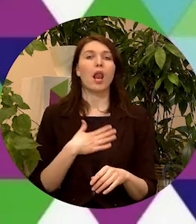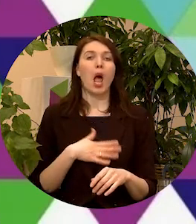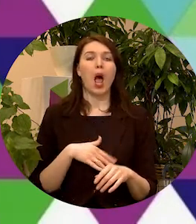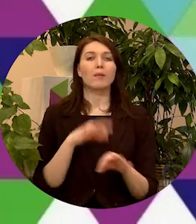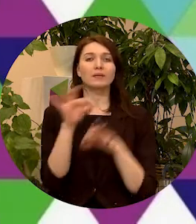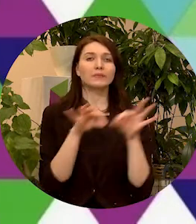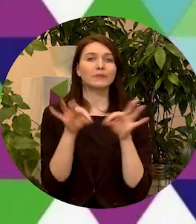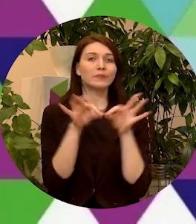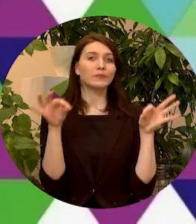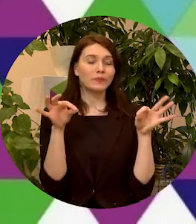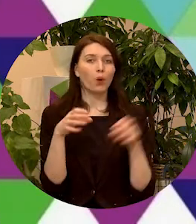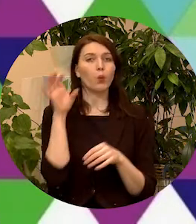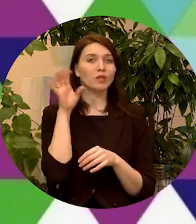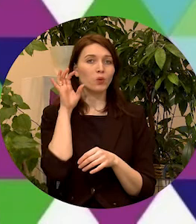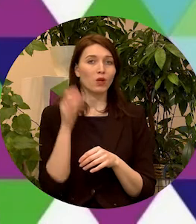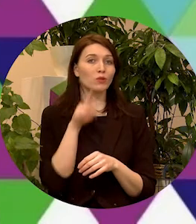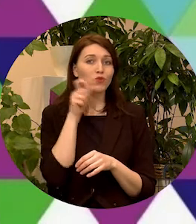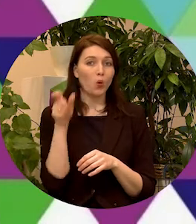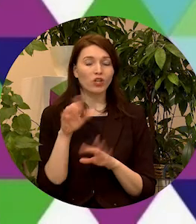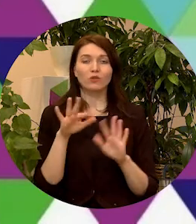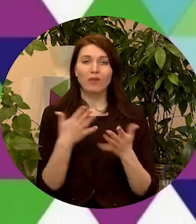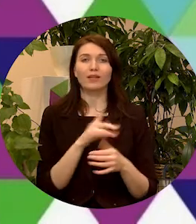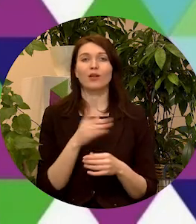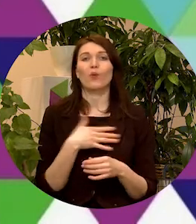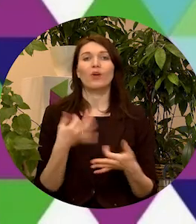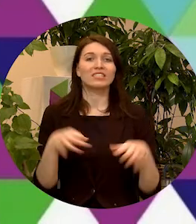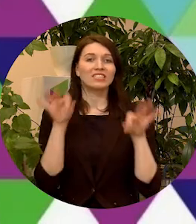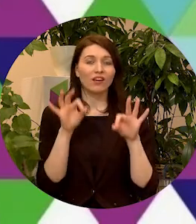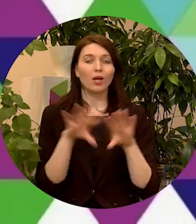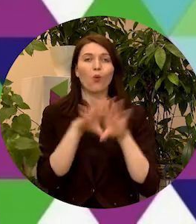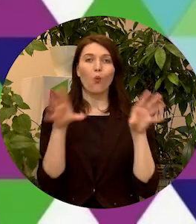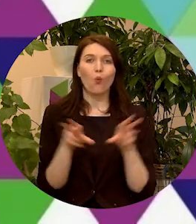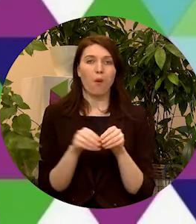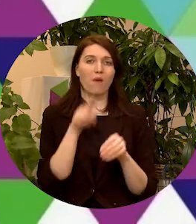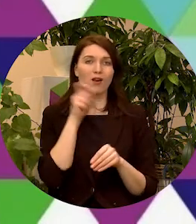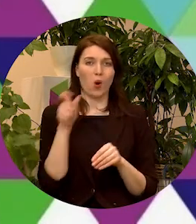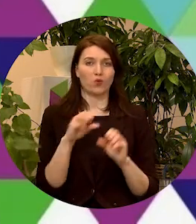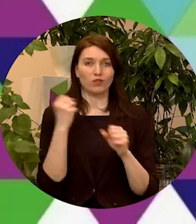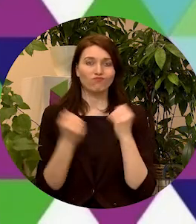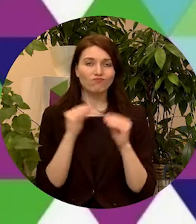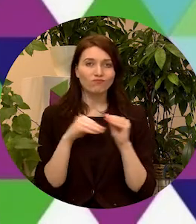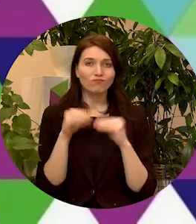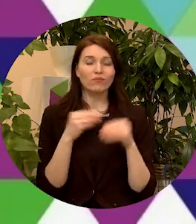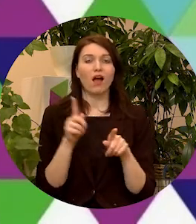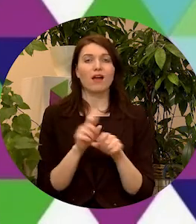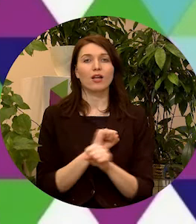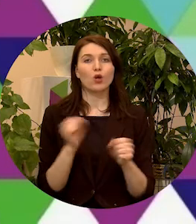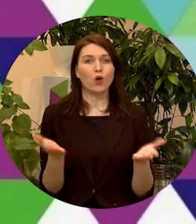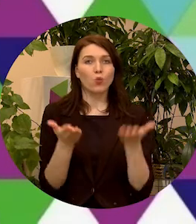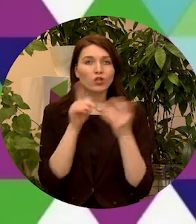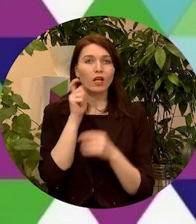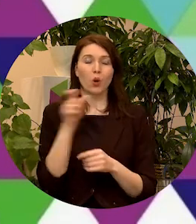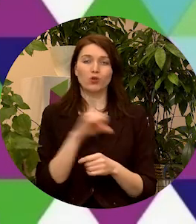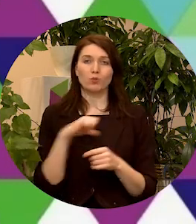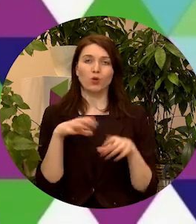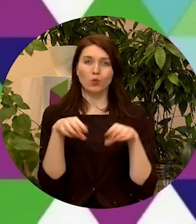jauniešu uzklausīšanu, ir ļoti svarīgi šo gadu veidot kopā ar jauniešiem, iedrošināt jauniešus pašus uzņemties